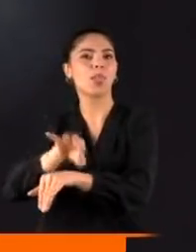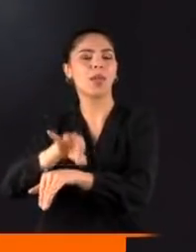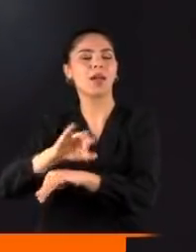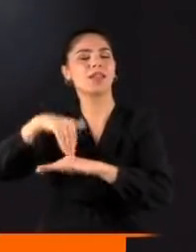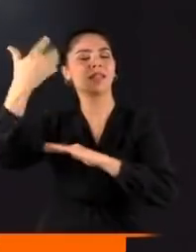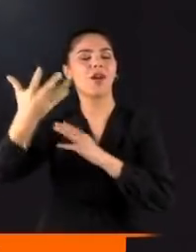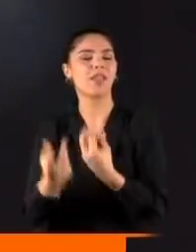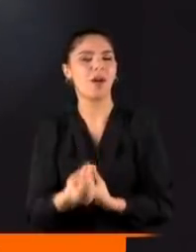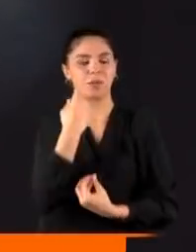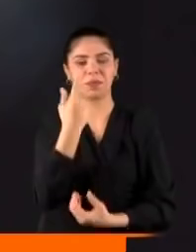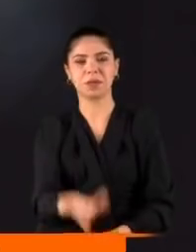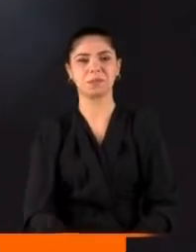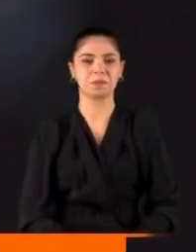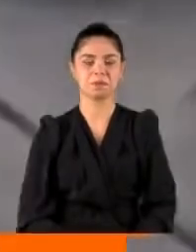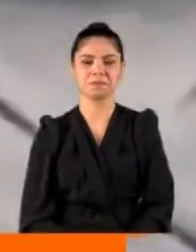Bakın sonra neler oldu.